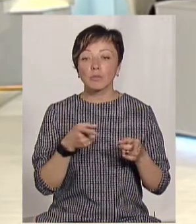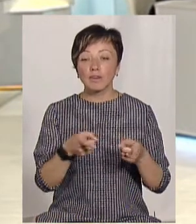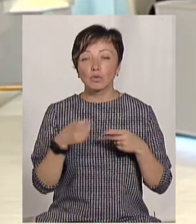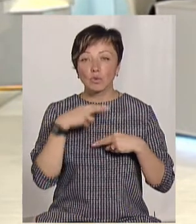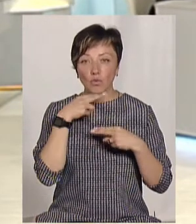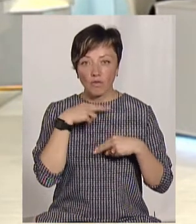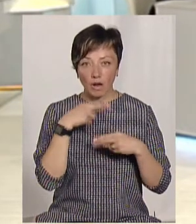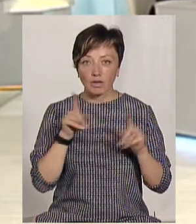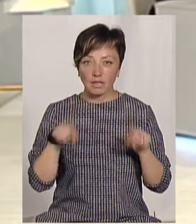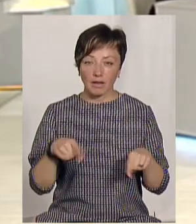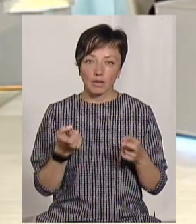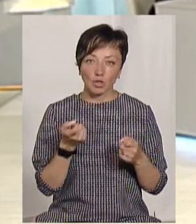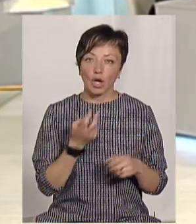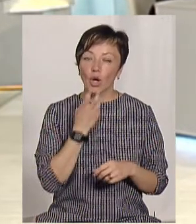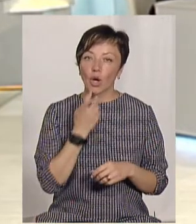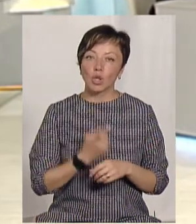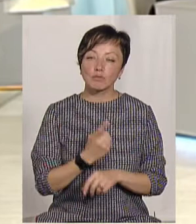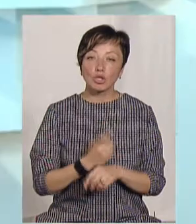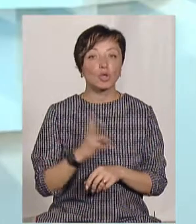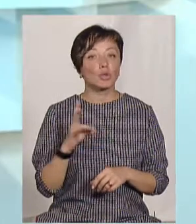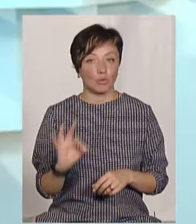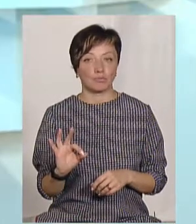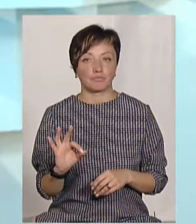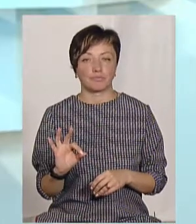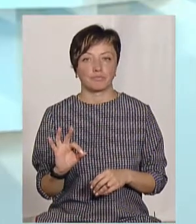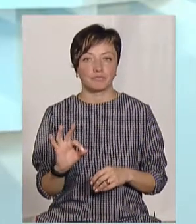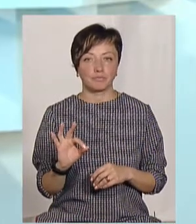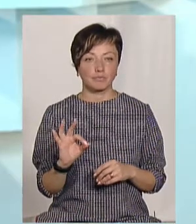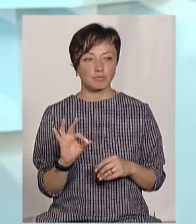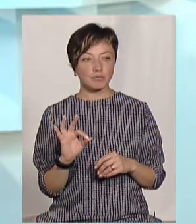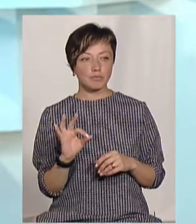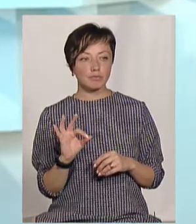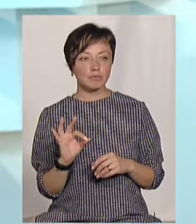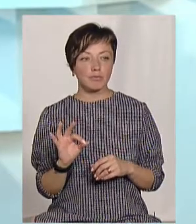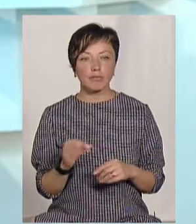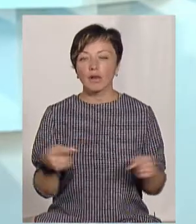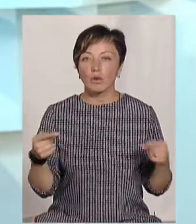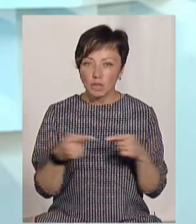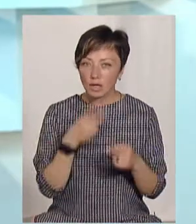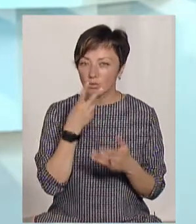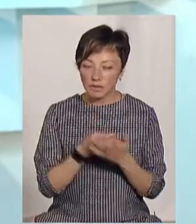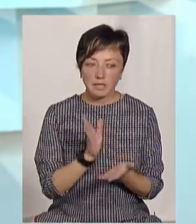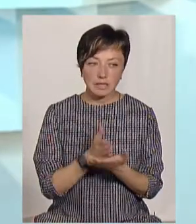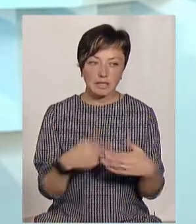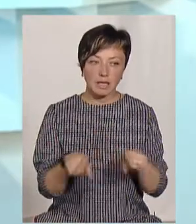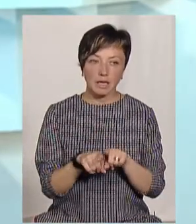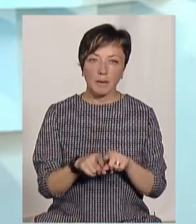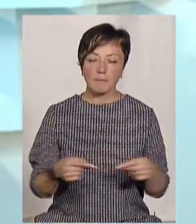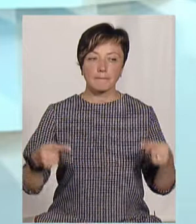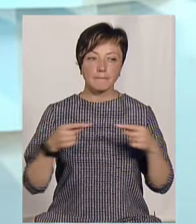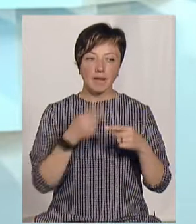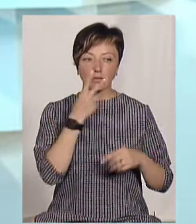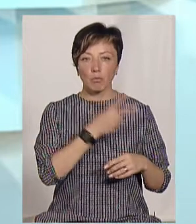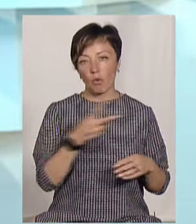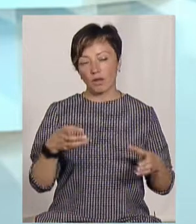привернути увагу, навіть дещо розсмішити. Але, знову таки, вже конкретно щось подивитися, вже є такий певний погляд на